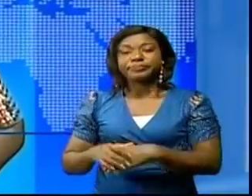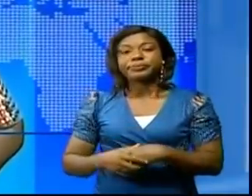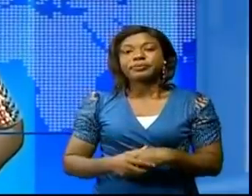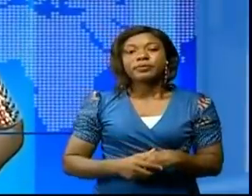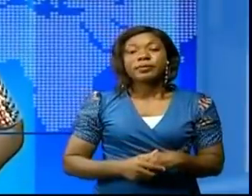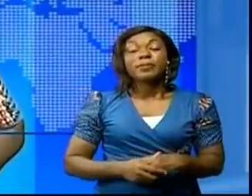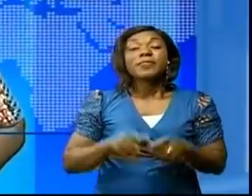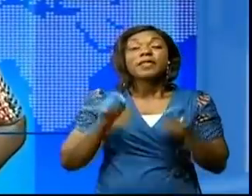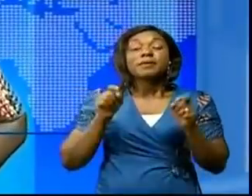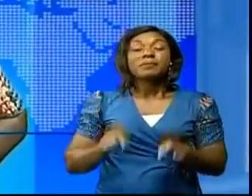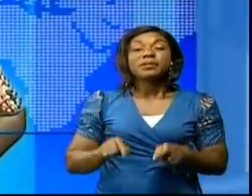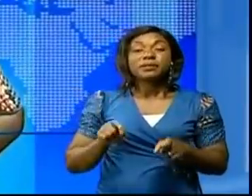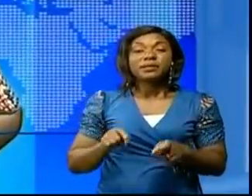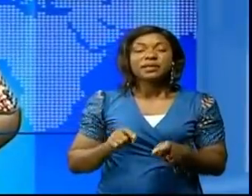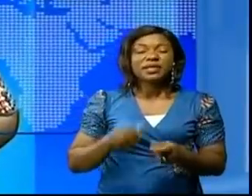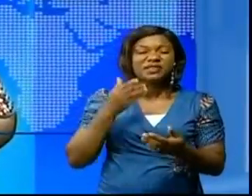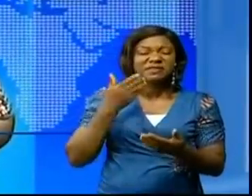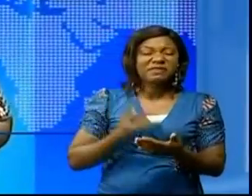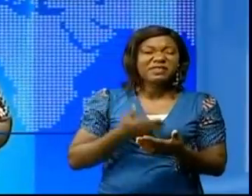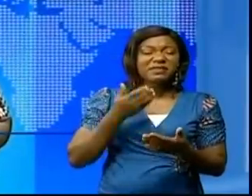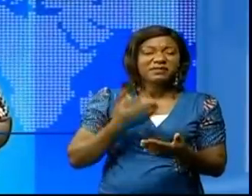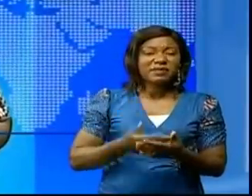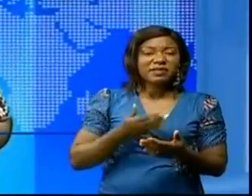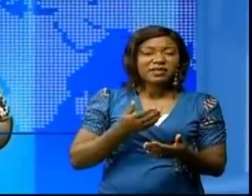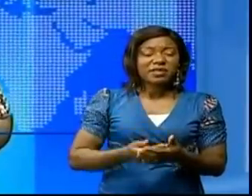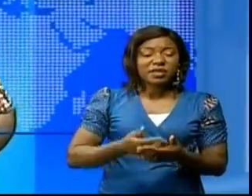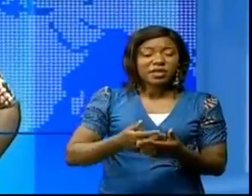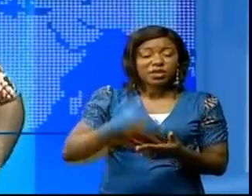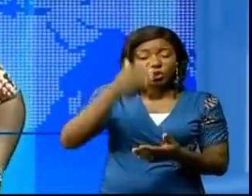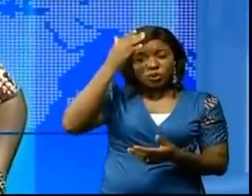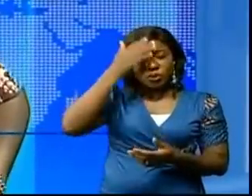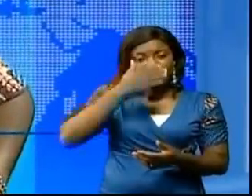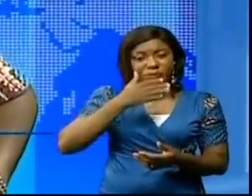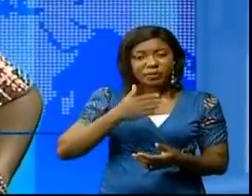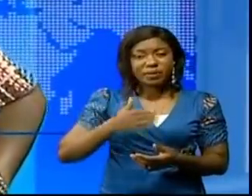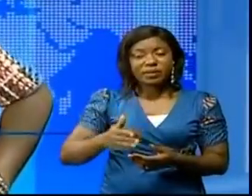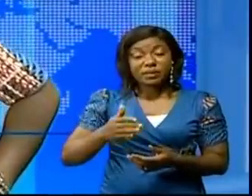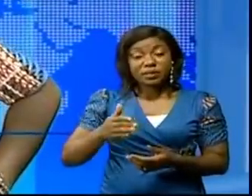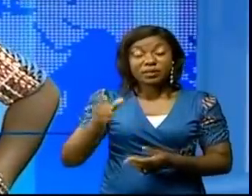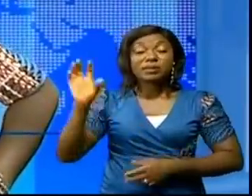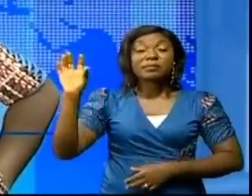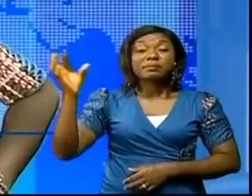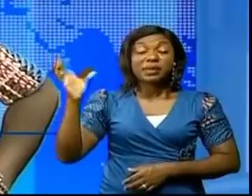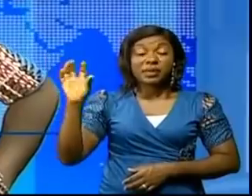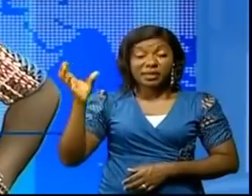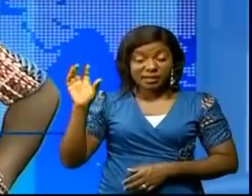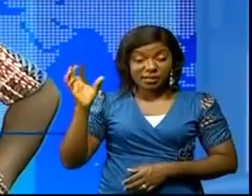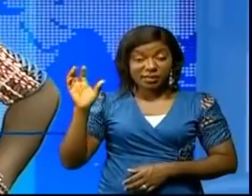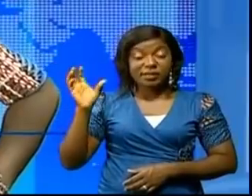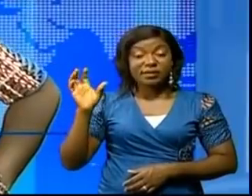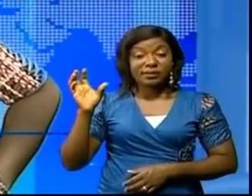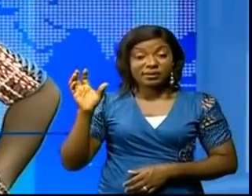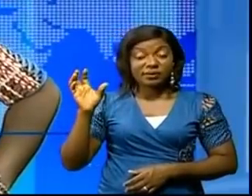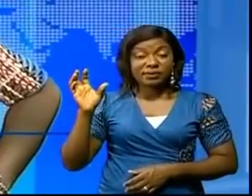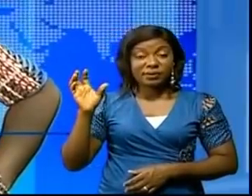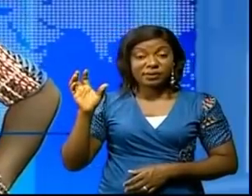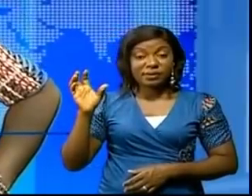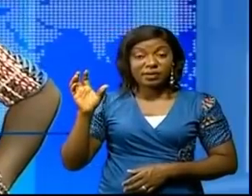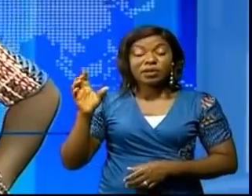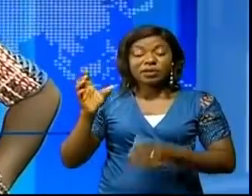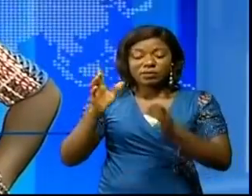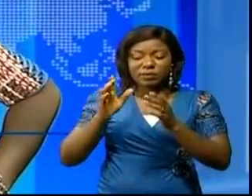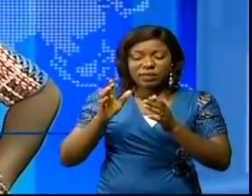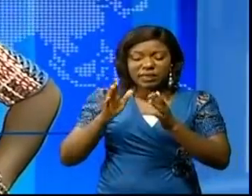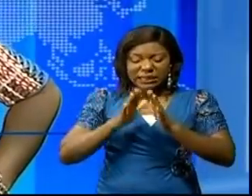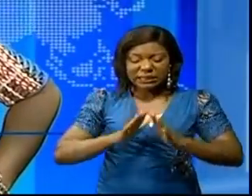Désormais, les urgences pédiatriques de l'hôpital général de référence de Makala ex sanatorium ont leur propre salle